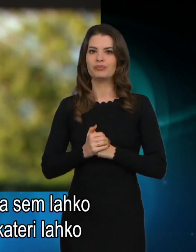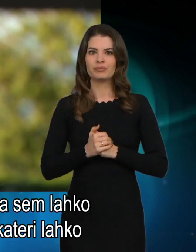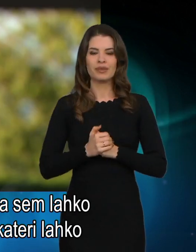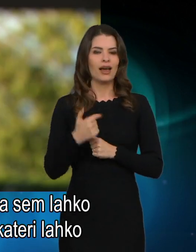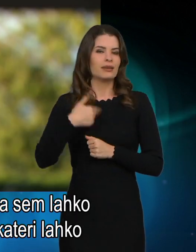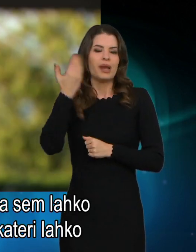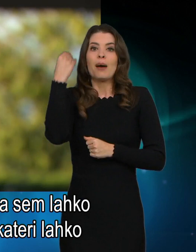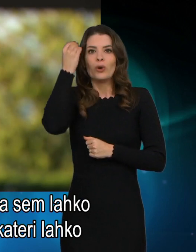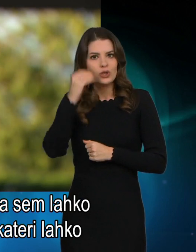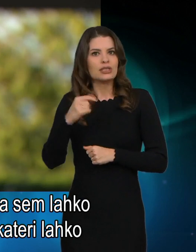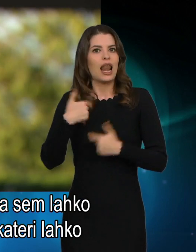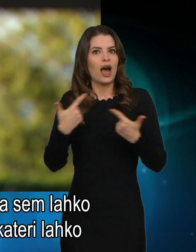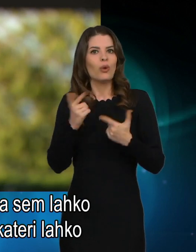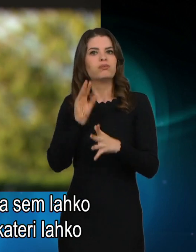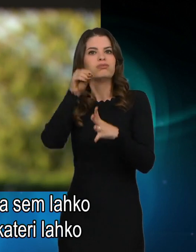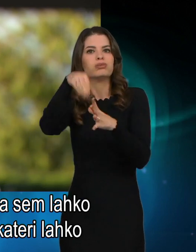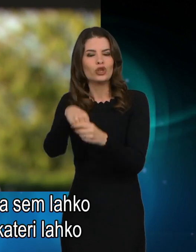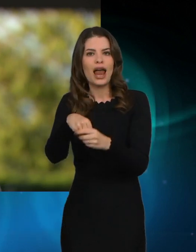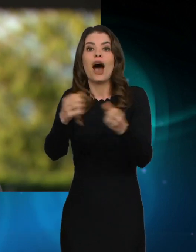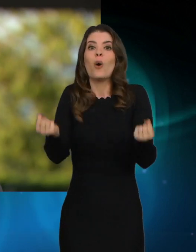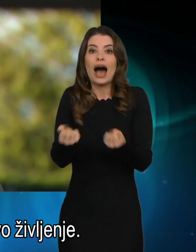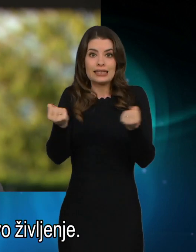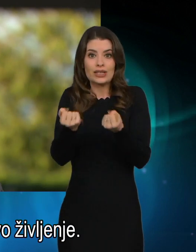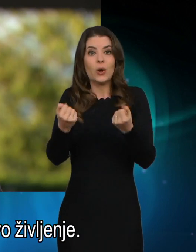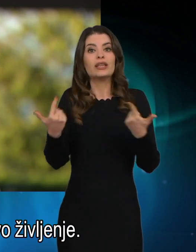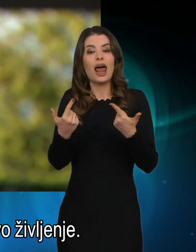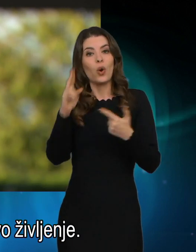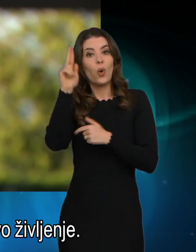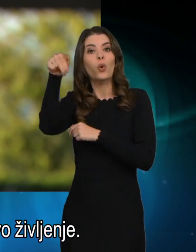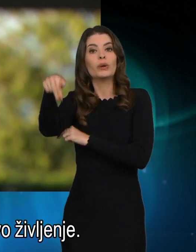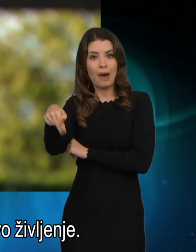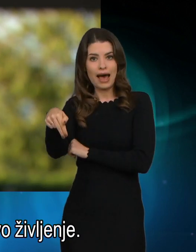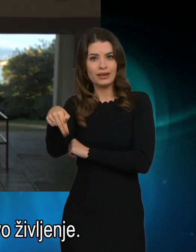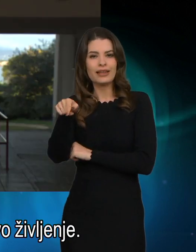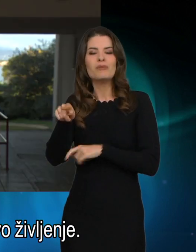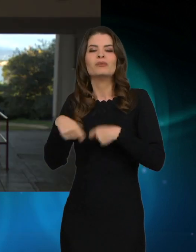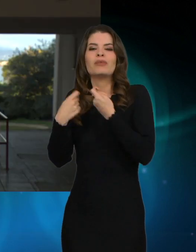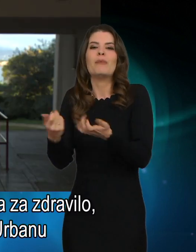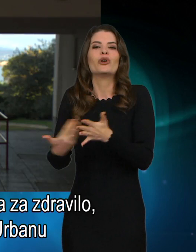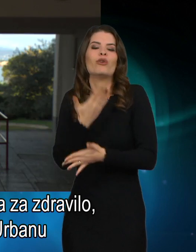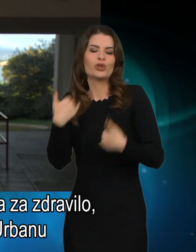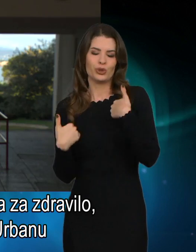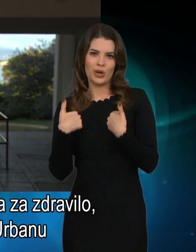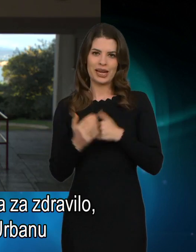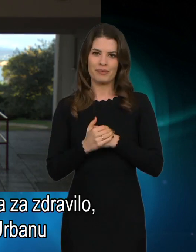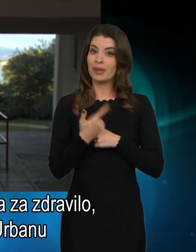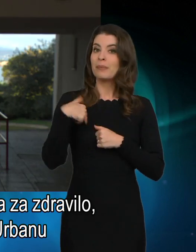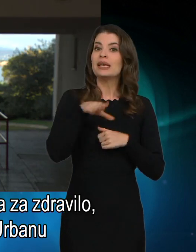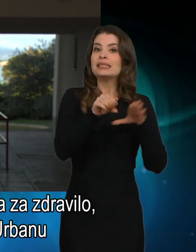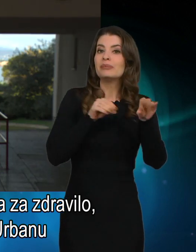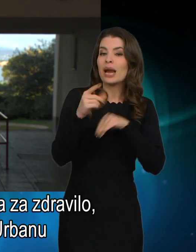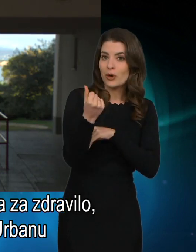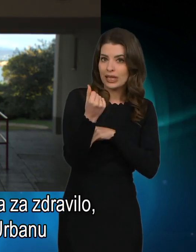da sem lahko sodelovala v akciji, v kateri lahko Urbanu podarimo novo življenje. Spiramo denar, sredstva za